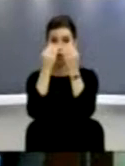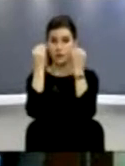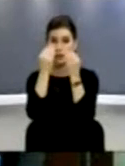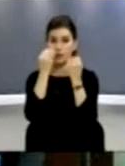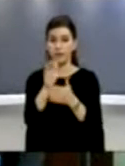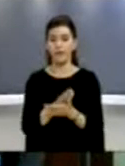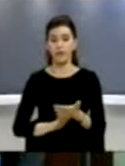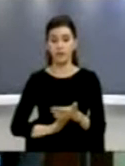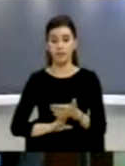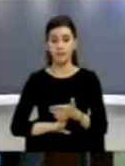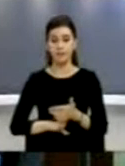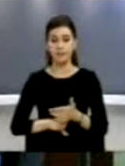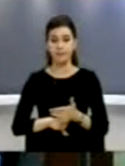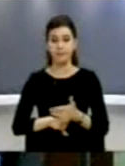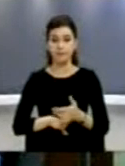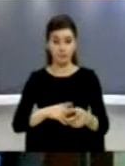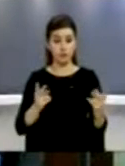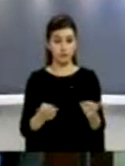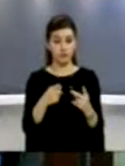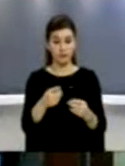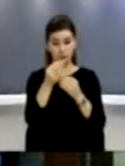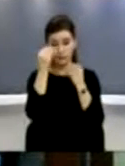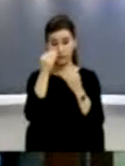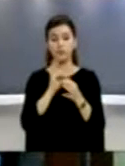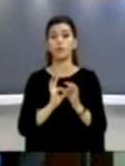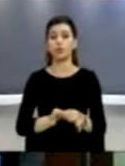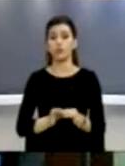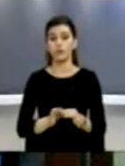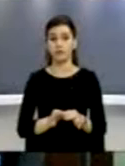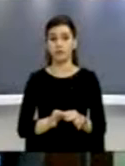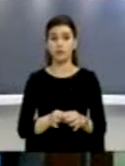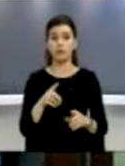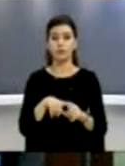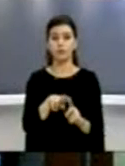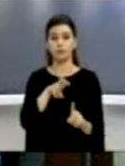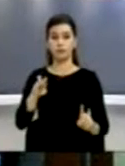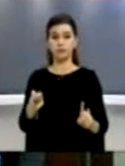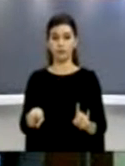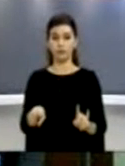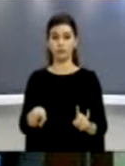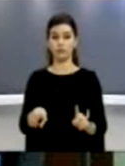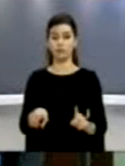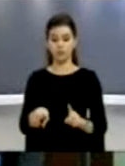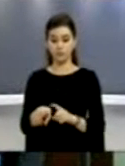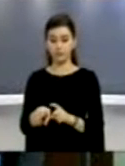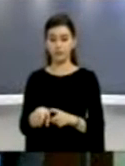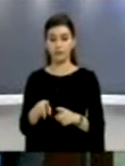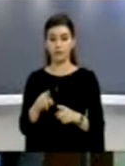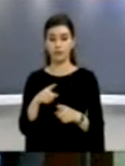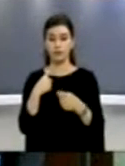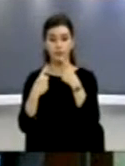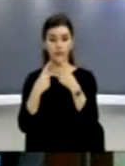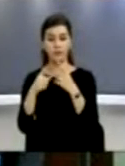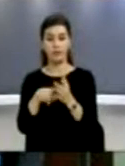dhe pas trajnim filestar të obligushëm, dhe pas këti trajnimi të hynë në një provim të veçant